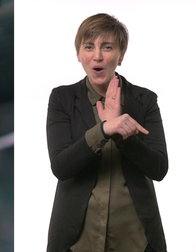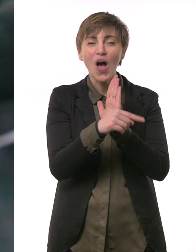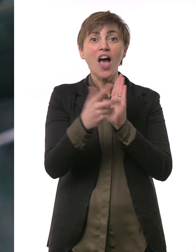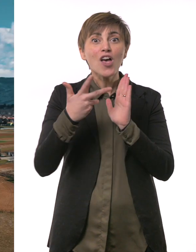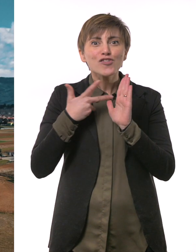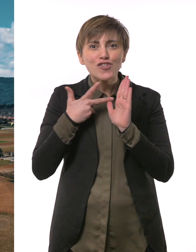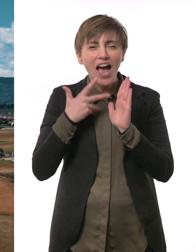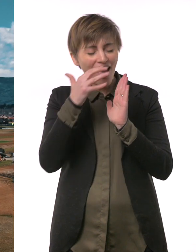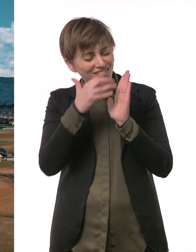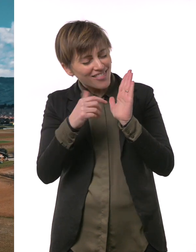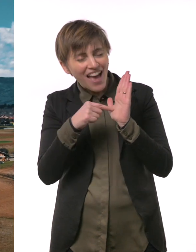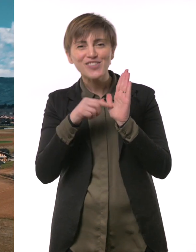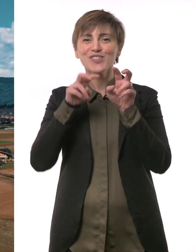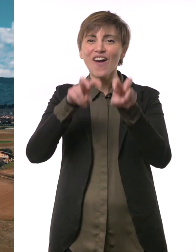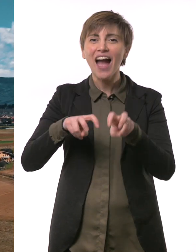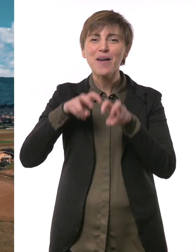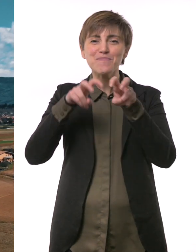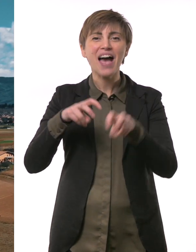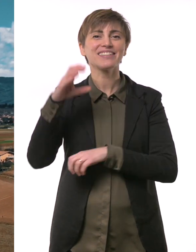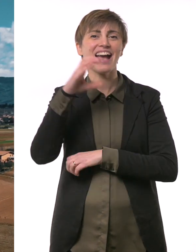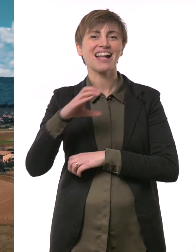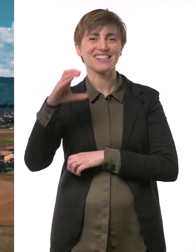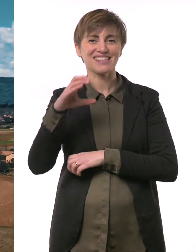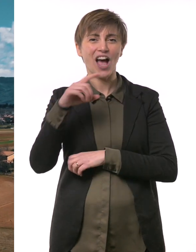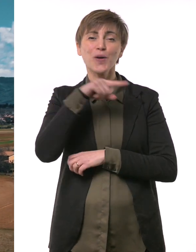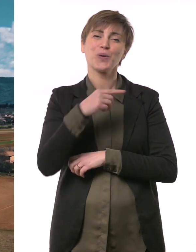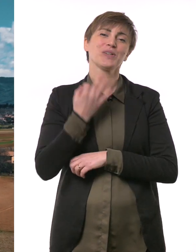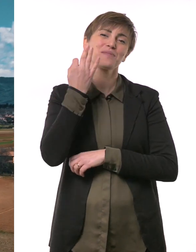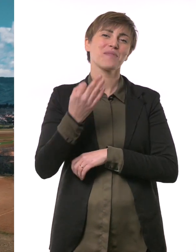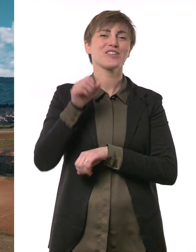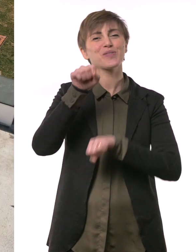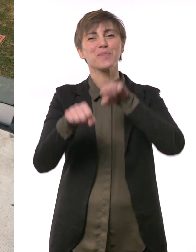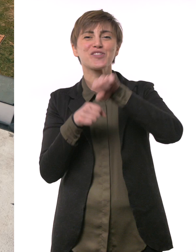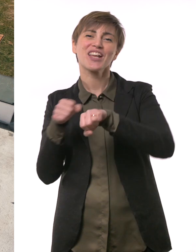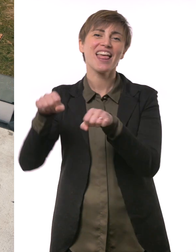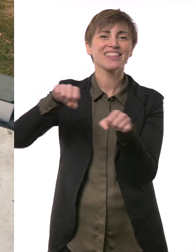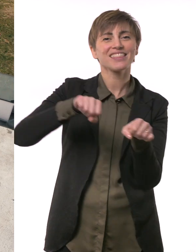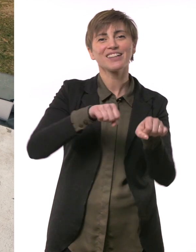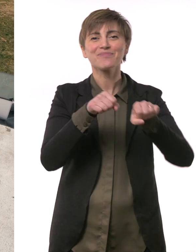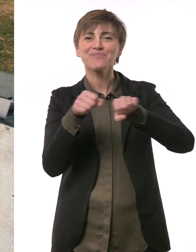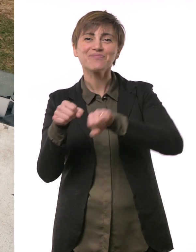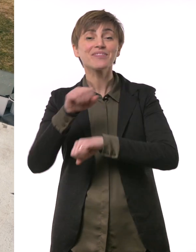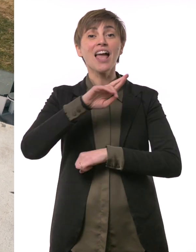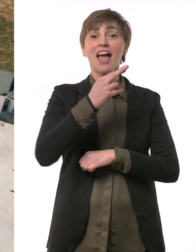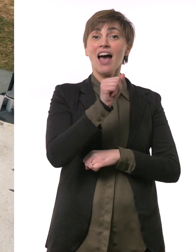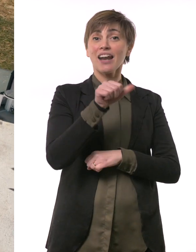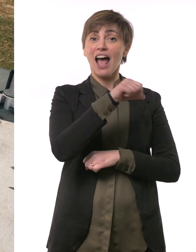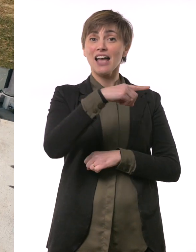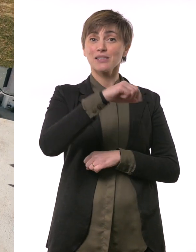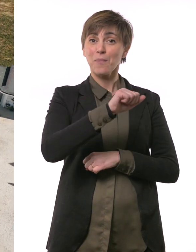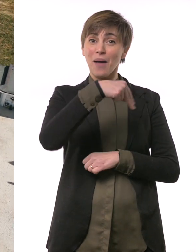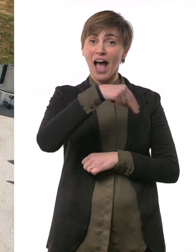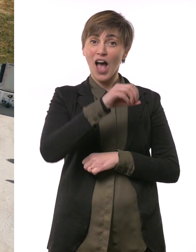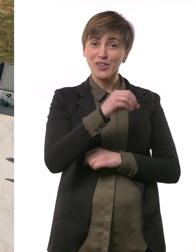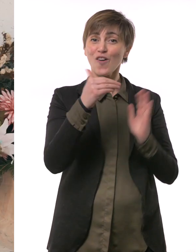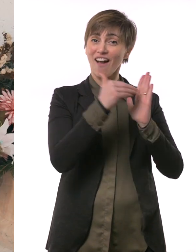campagna di Cassacco che lui percorreva spesso in bicicletta ed ecco allora Raspano dove aveva una casa